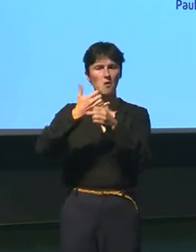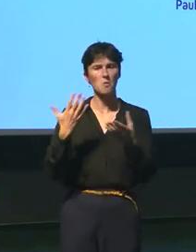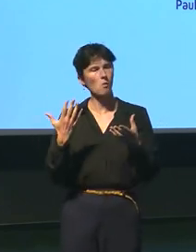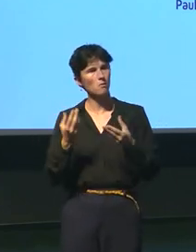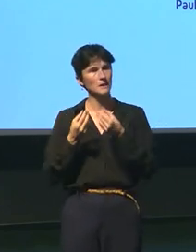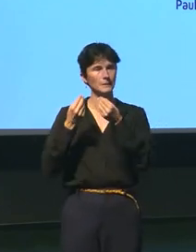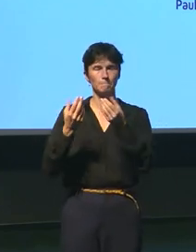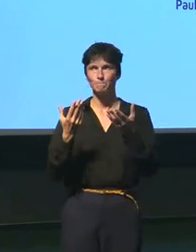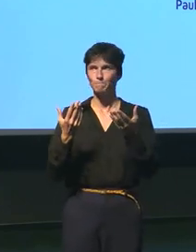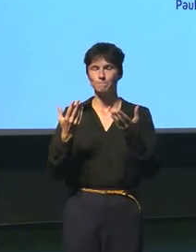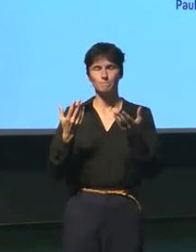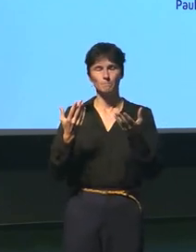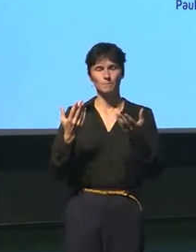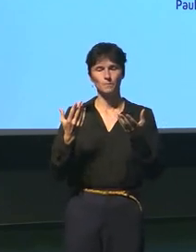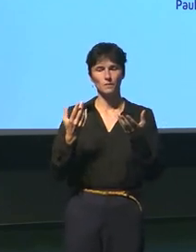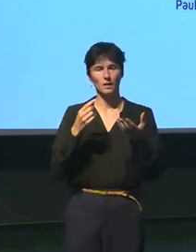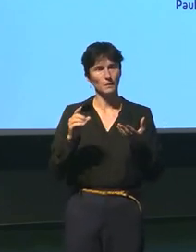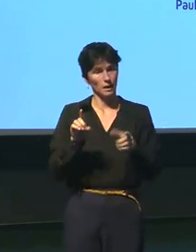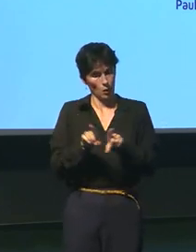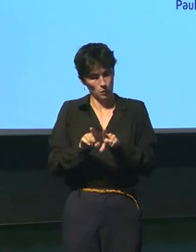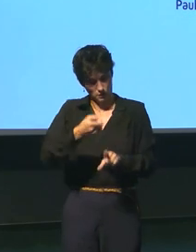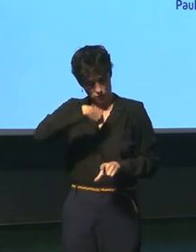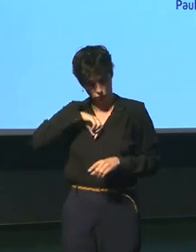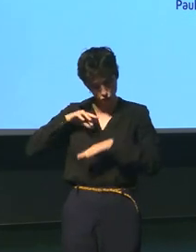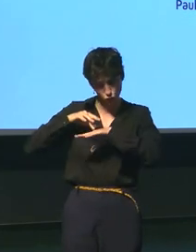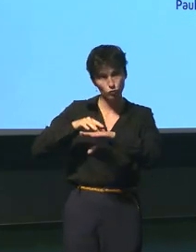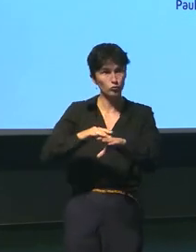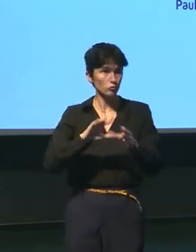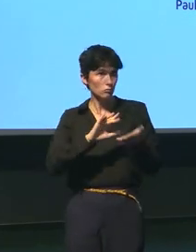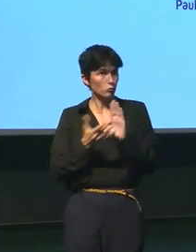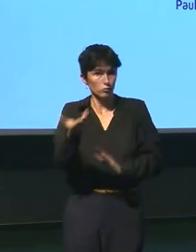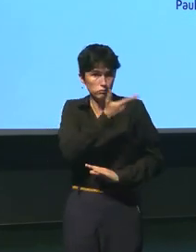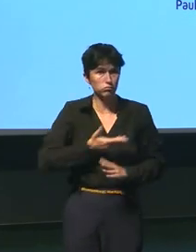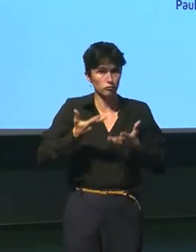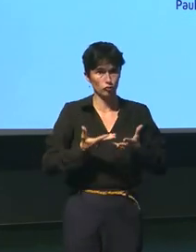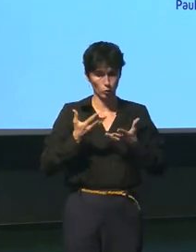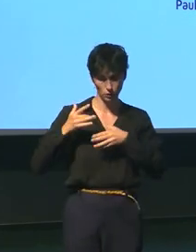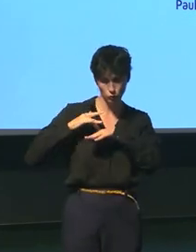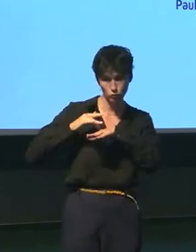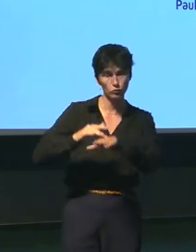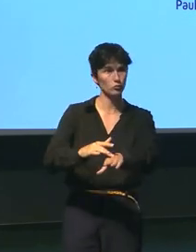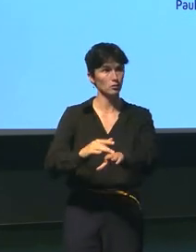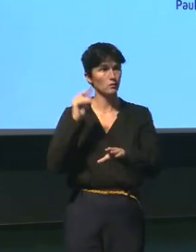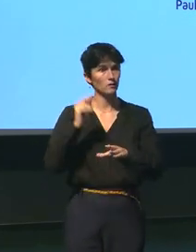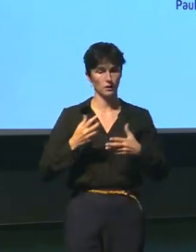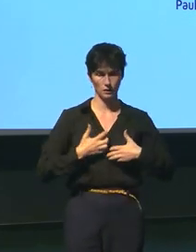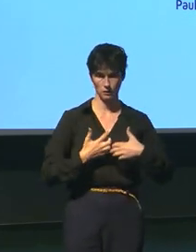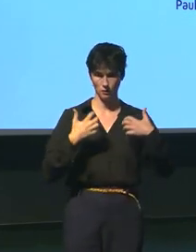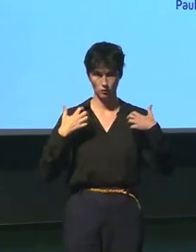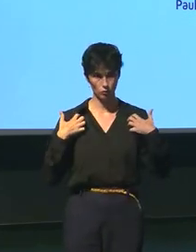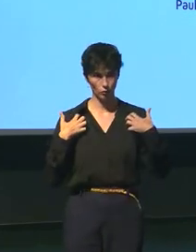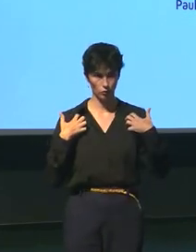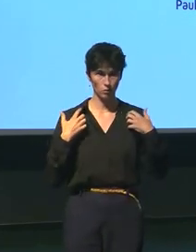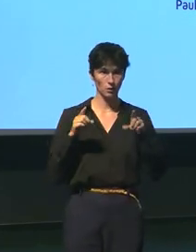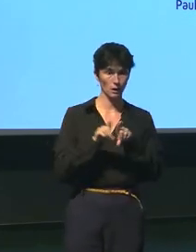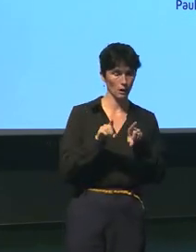surtout ce que nous avons vécu nous-mêmes ce que j'ai vécu ce que tout le monde vit actuellement c'est que la science et la technique marchent en même